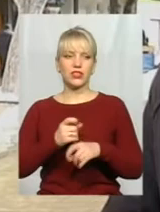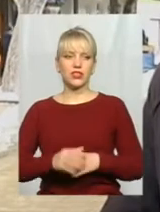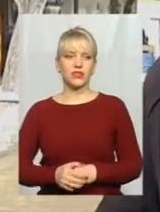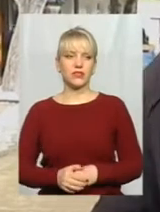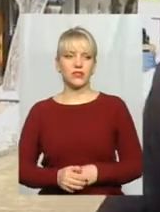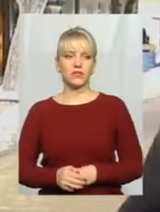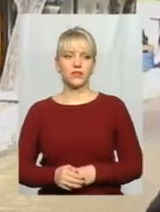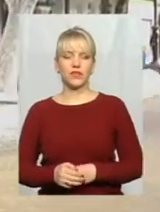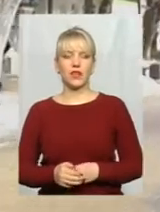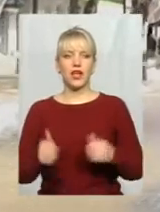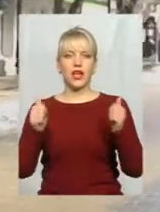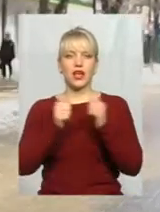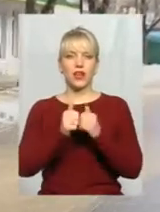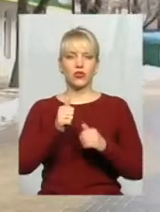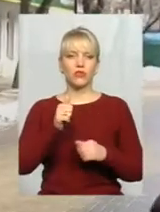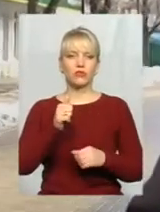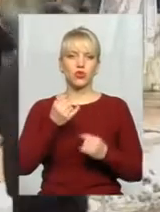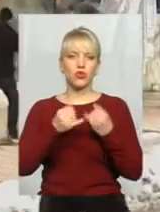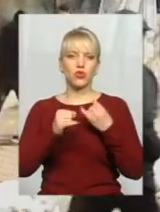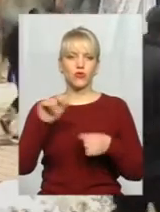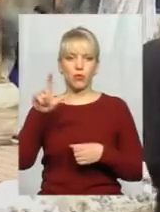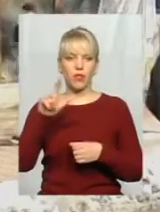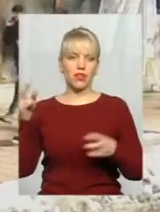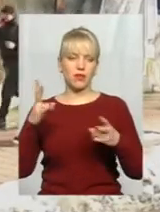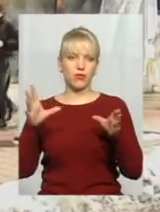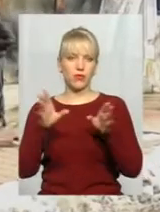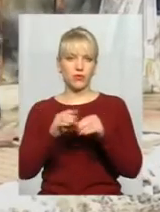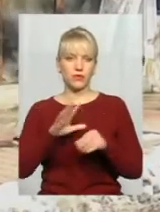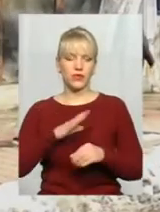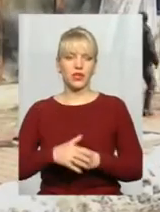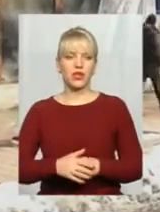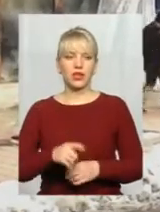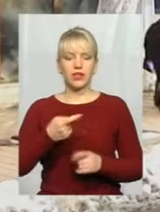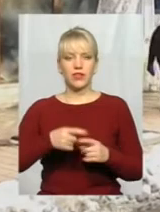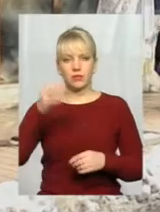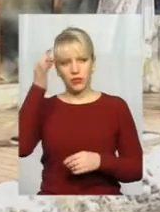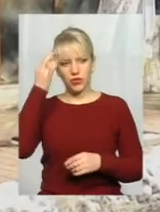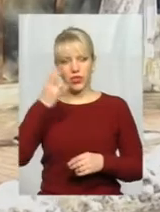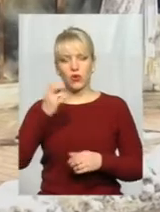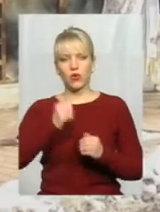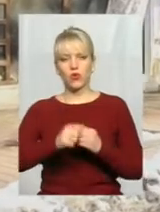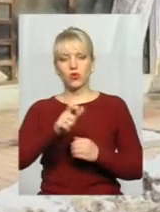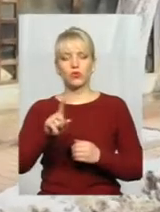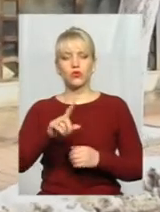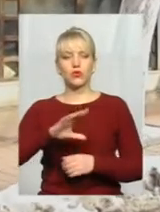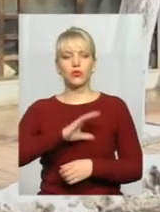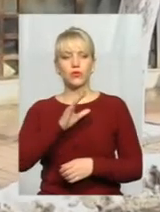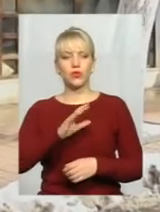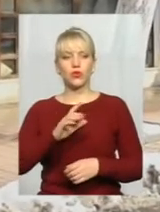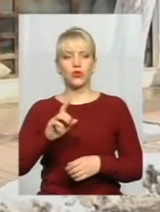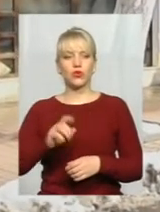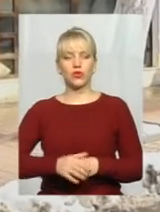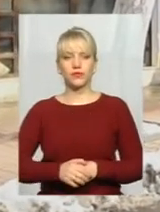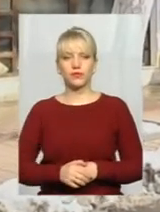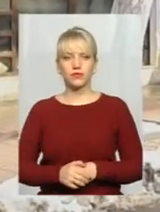Рядом, мабуть, ще жовто-блакитний повинен висіти. Це як символ, про те, що він має нагадувати кожному про те, що було, про те, що з